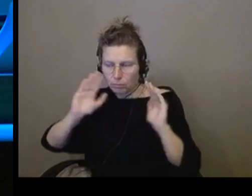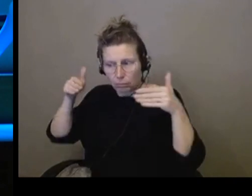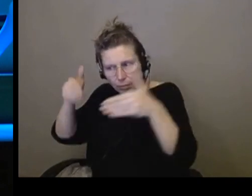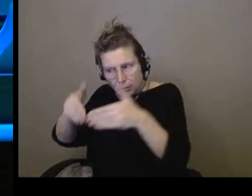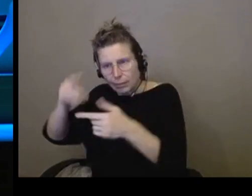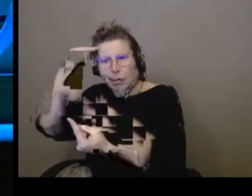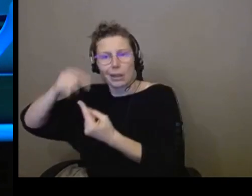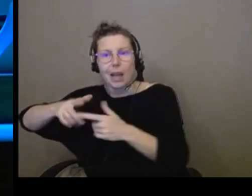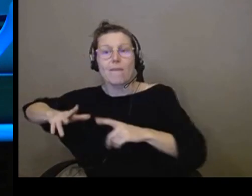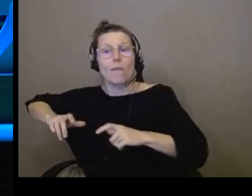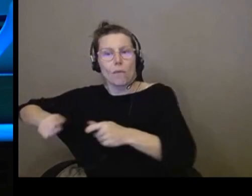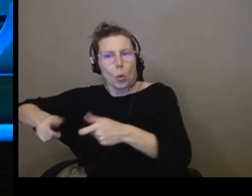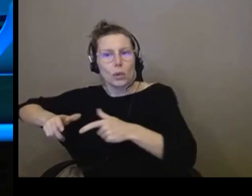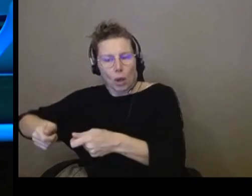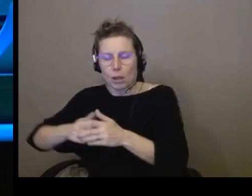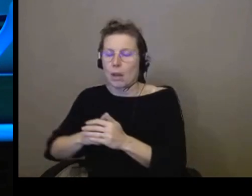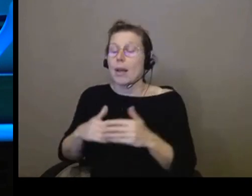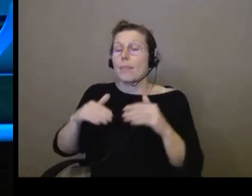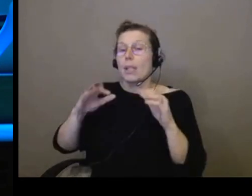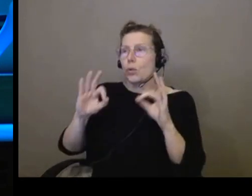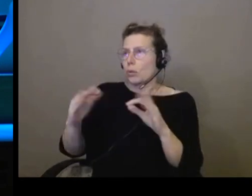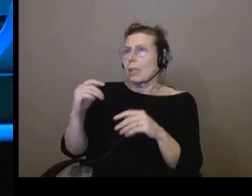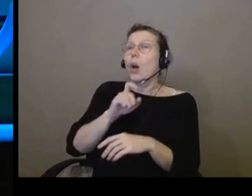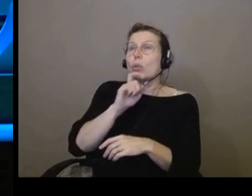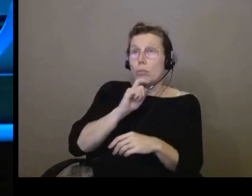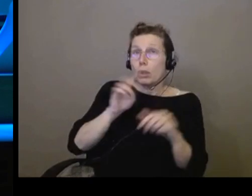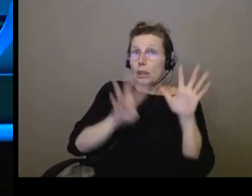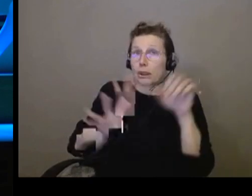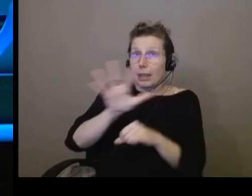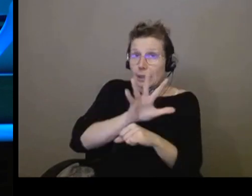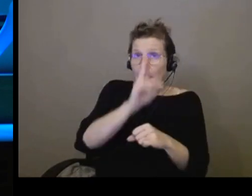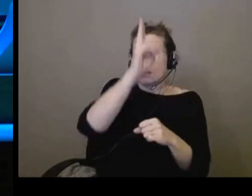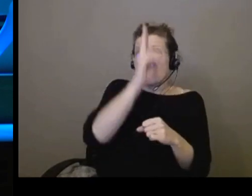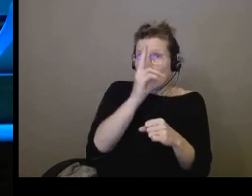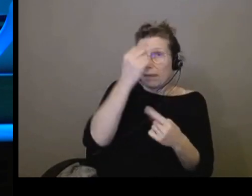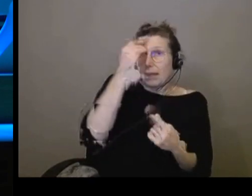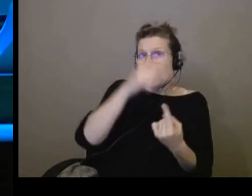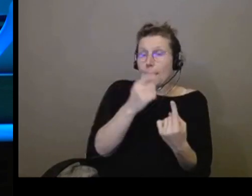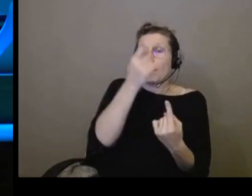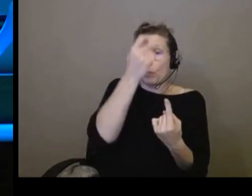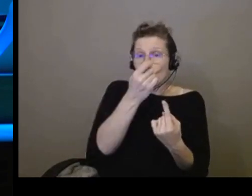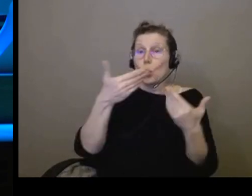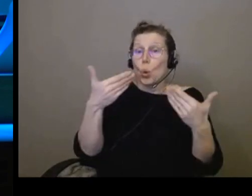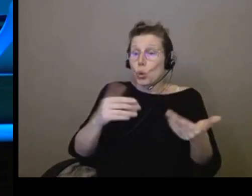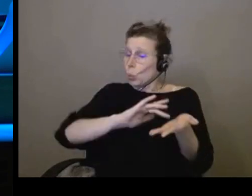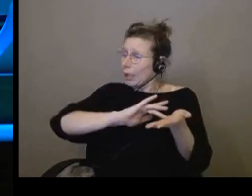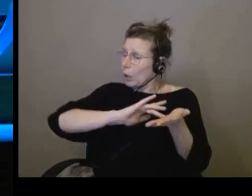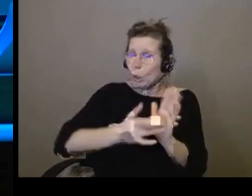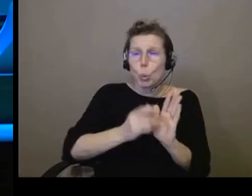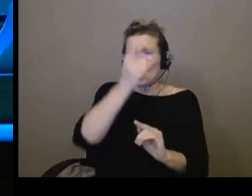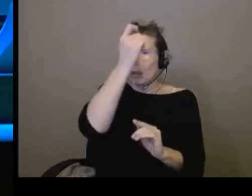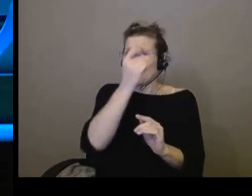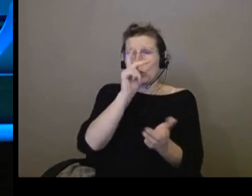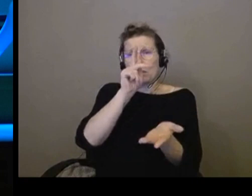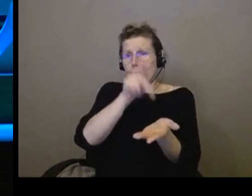Depuis 1995, on a commencé sur les bus et aujourd'hui, tous les bus parisiens sont accessibles également. Donc, sur ce